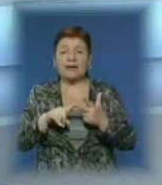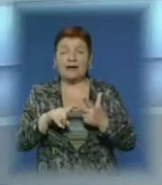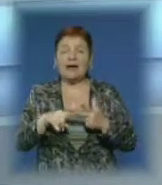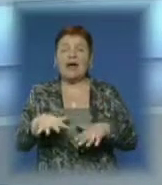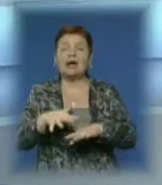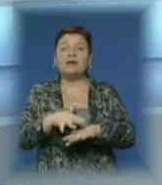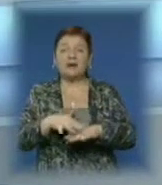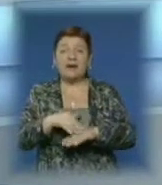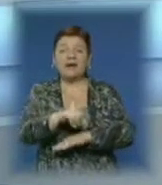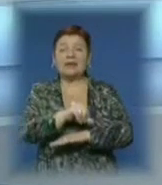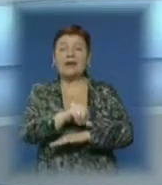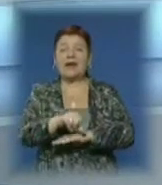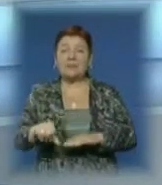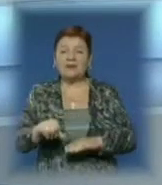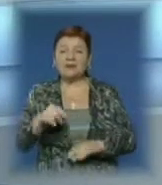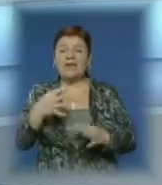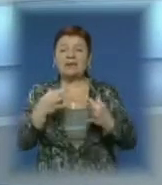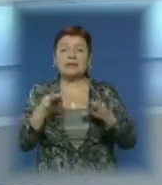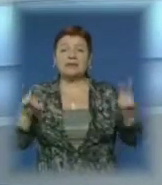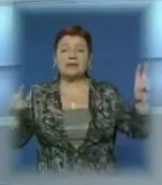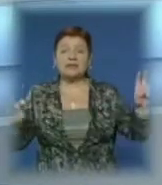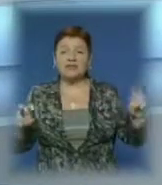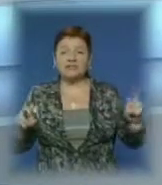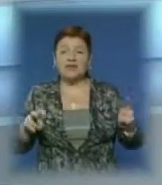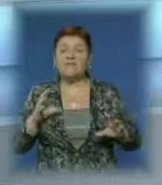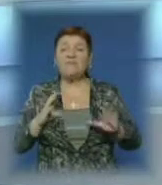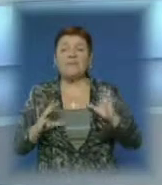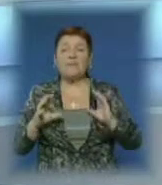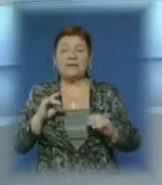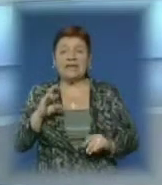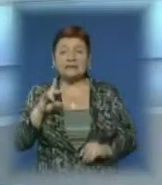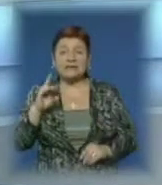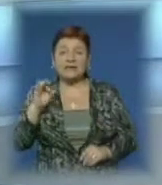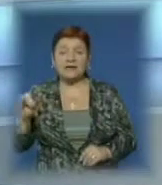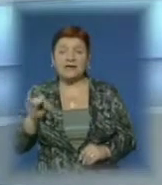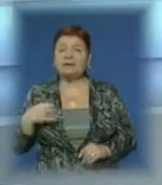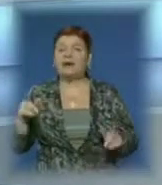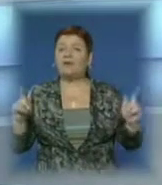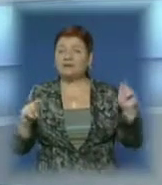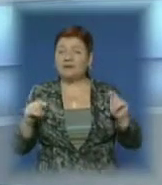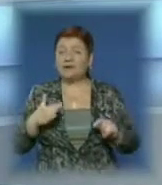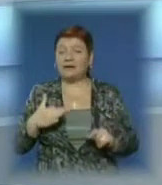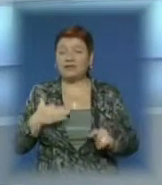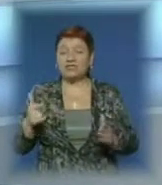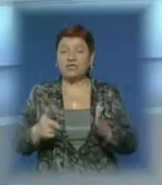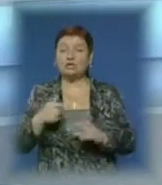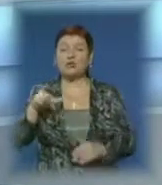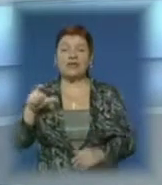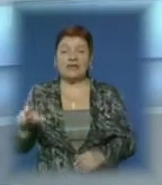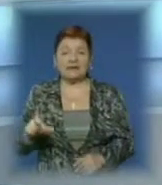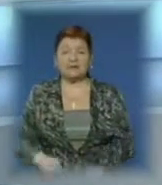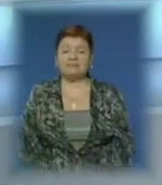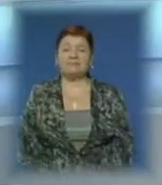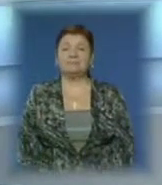розмістився на набережній Незалежності, починаючи від лінгвістичної гімназії. Навідалися на фестиваль і наш журналіст Галина